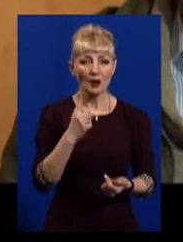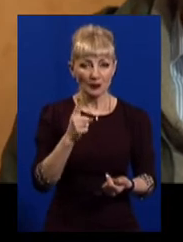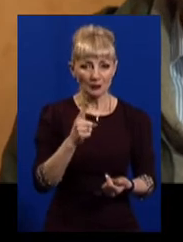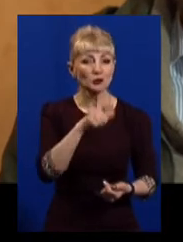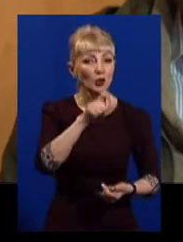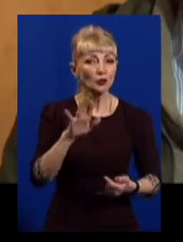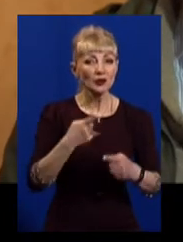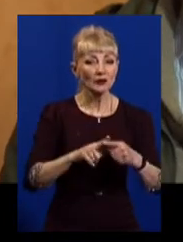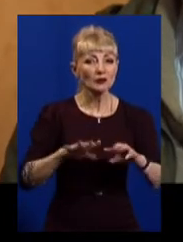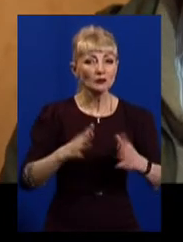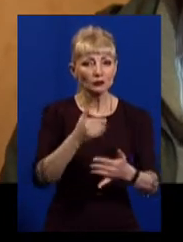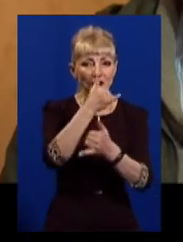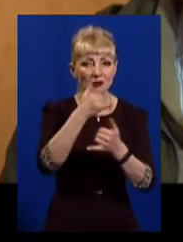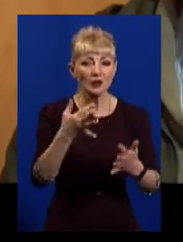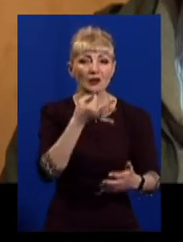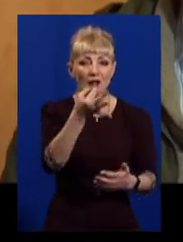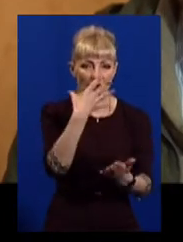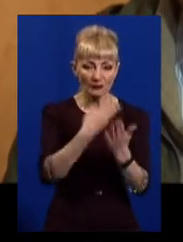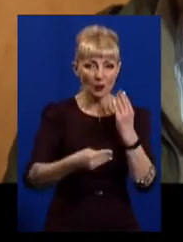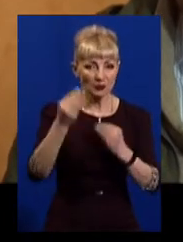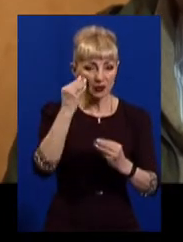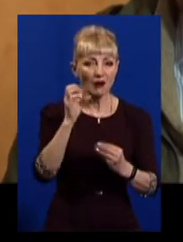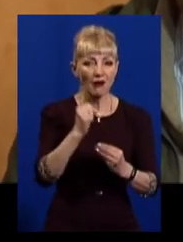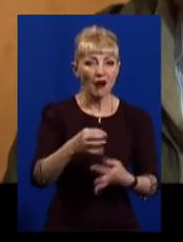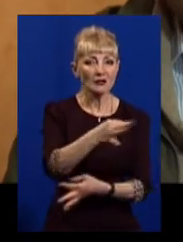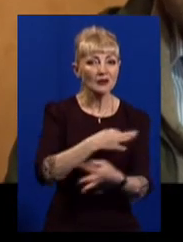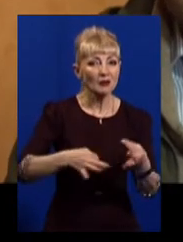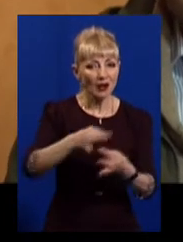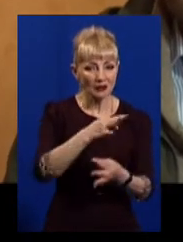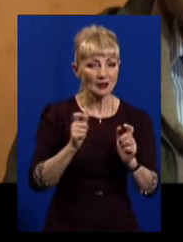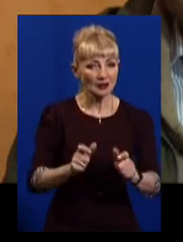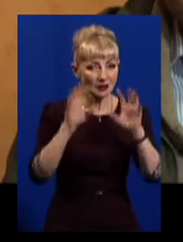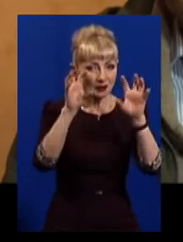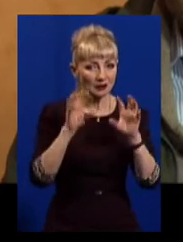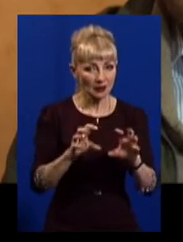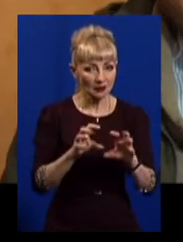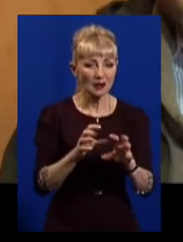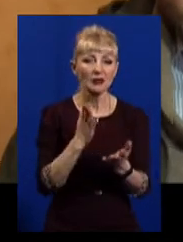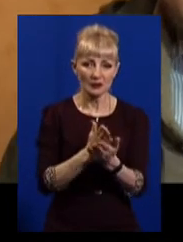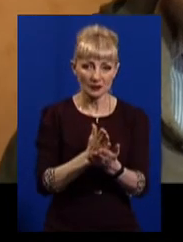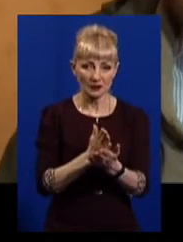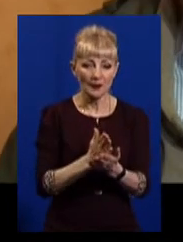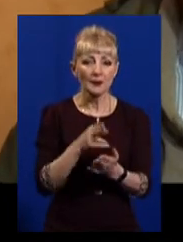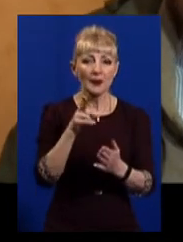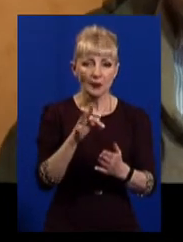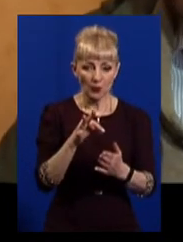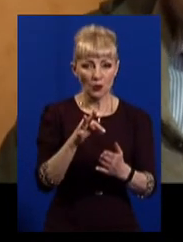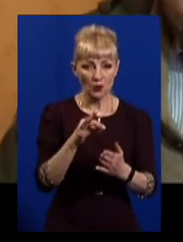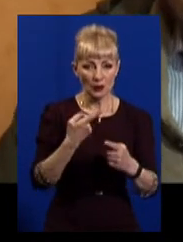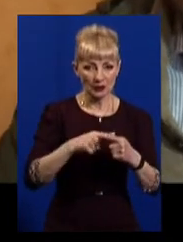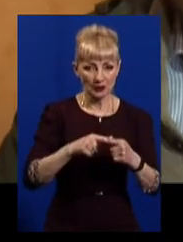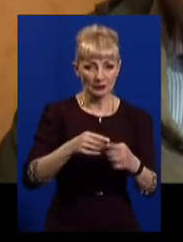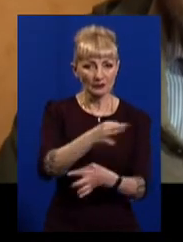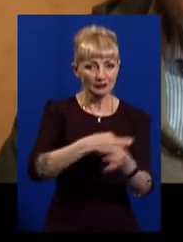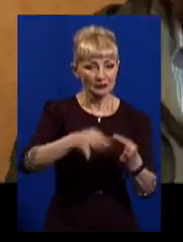даному випадку не змогла висловитися, а громадські слухання згідно чинного законодавства відбуваються. По громадським слуханням я вам дав